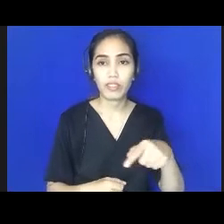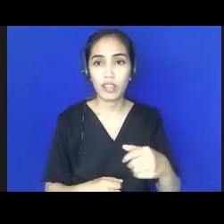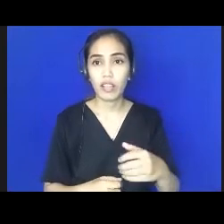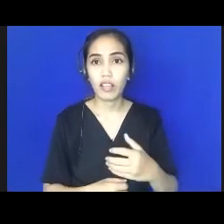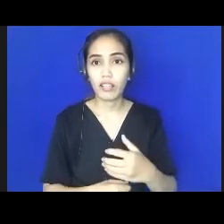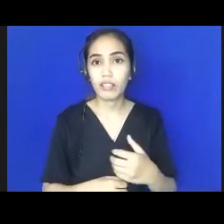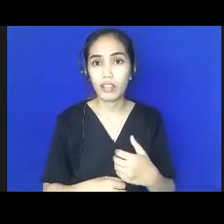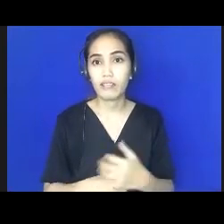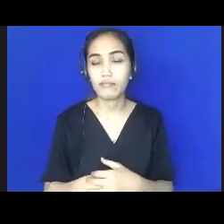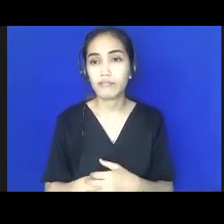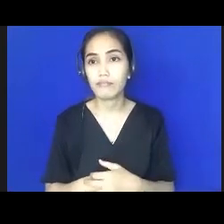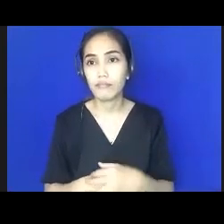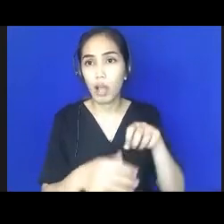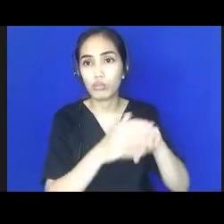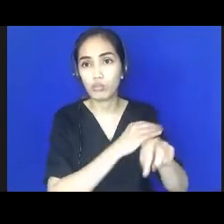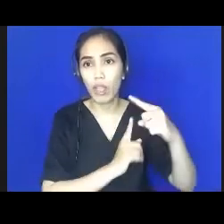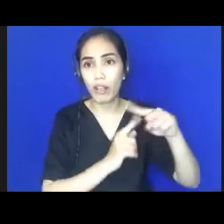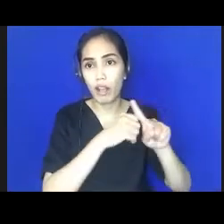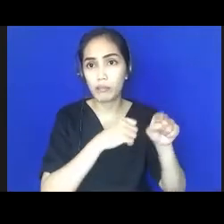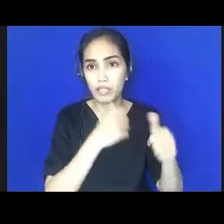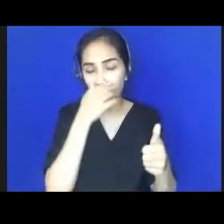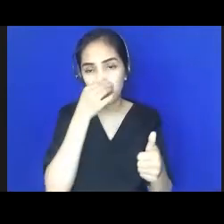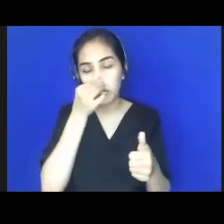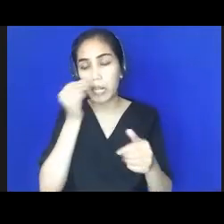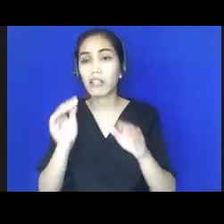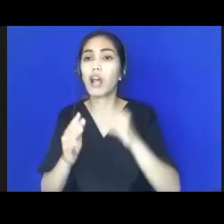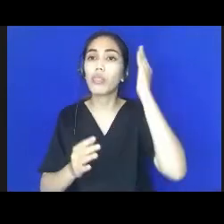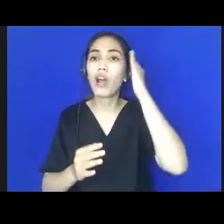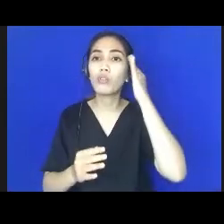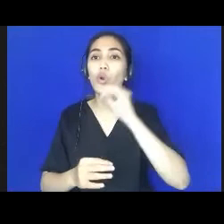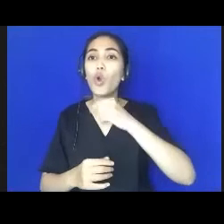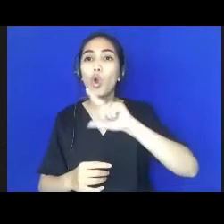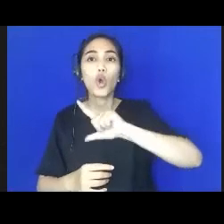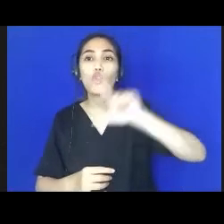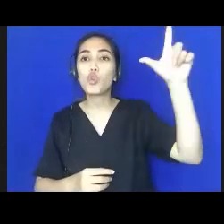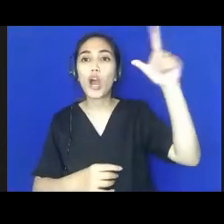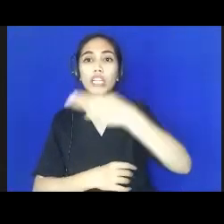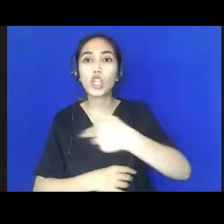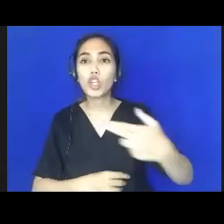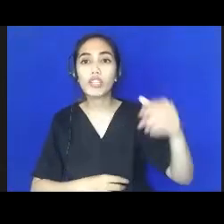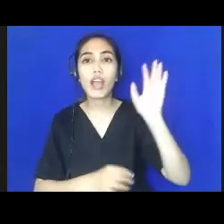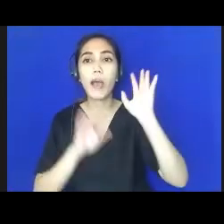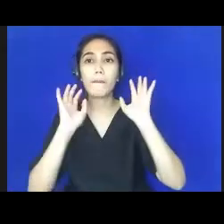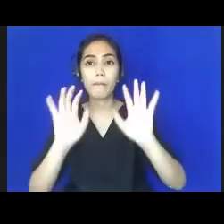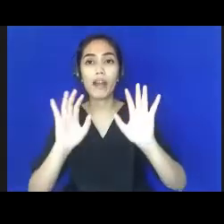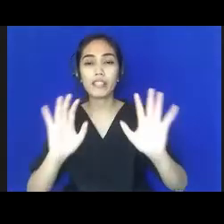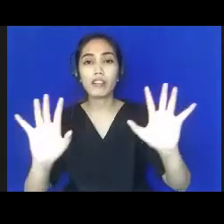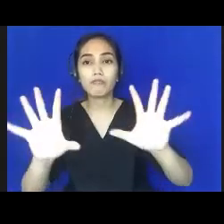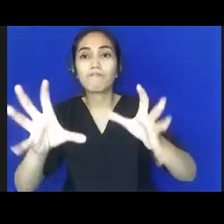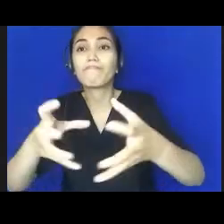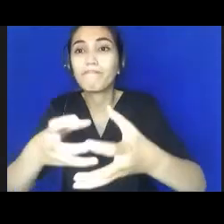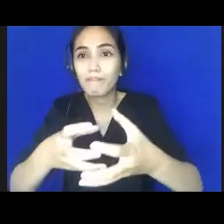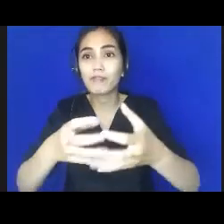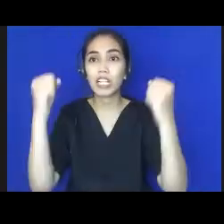lebih baik. Banyak negara layanan paut terintegrasi dengan layanan kesehatan sehingga hambatan tumbuh kembang anak dapat